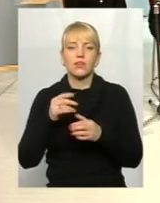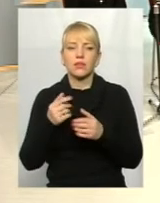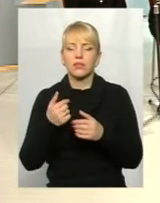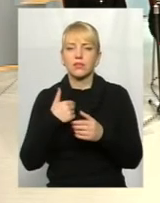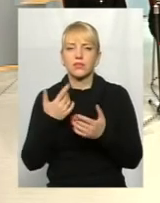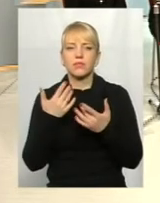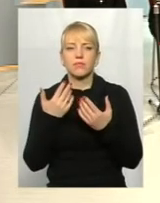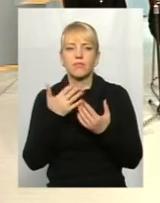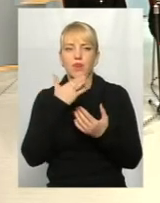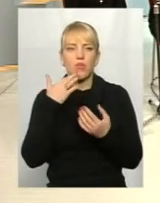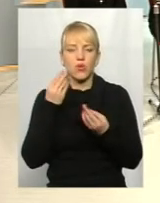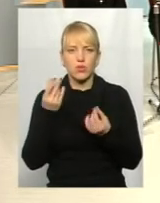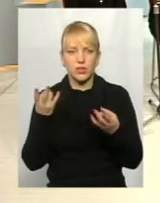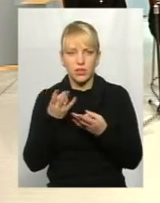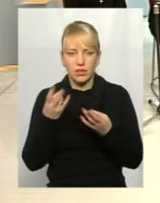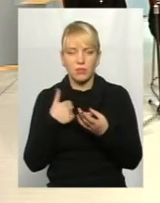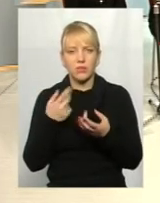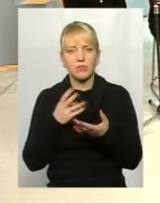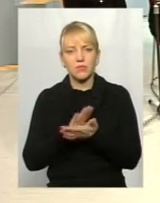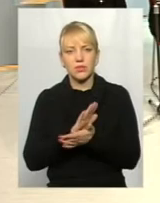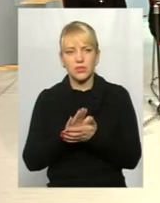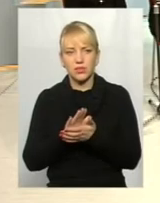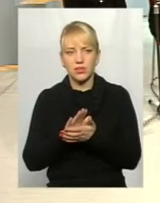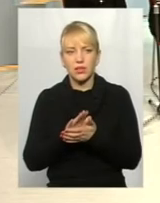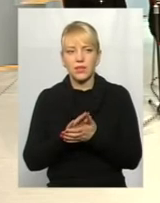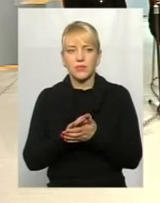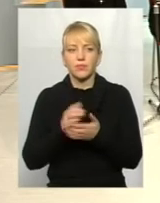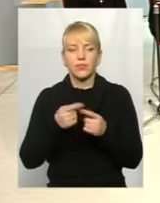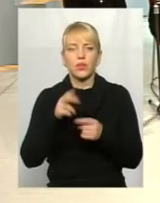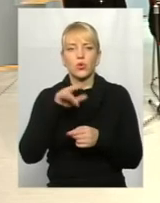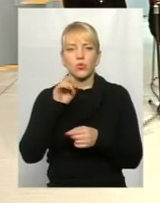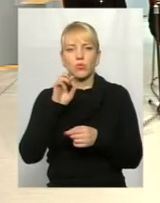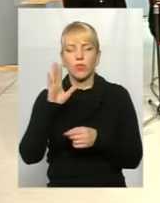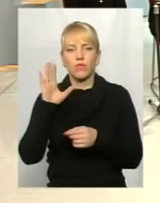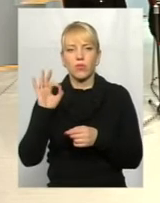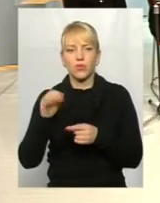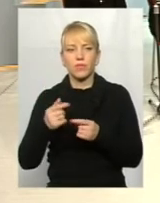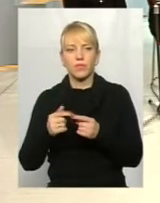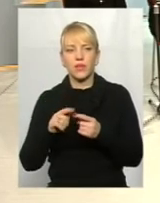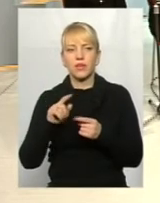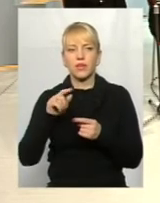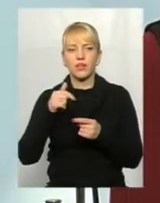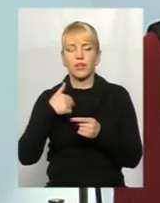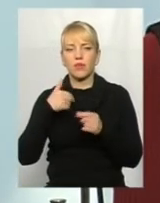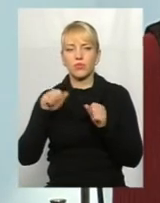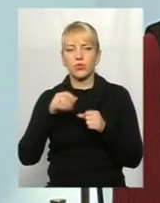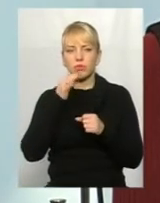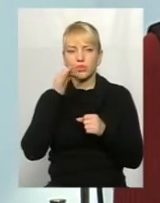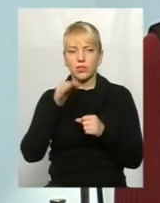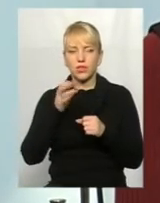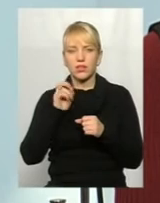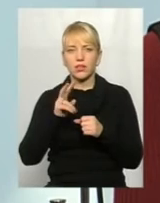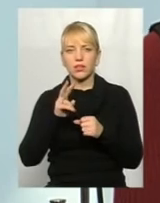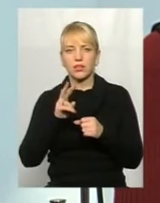Ну, я, це пацієнт, напевне, із території, там, де керує Валентина Ривірна. Я можу сказати, як бувший